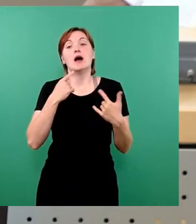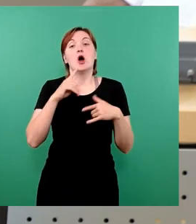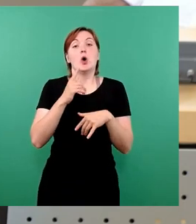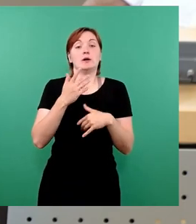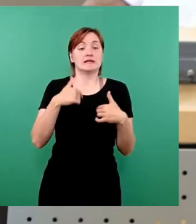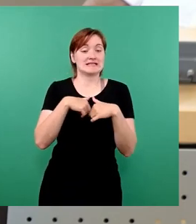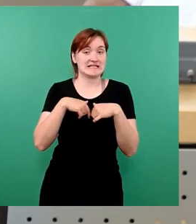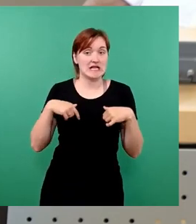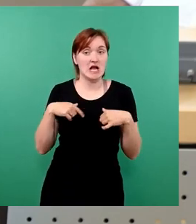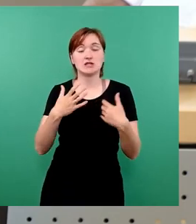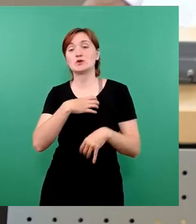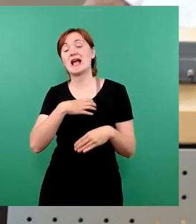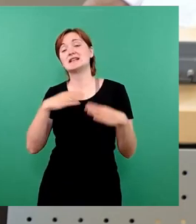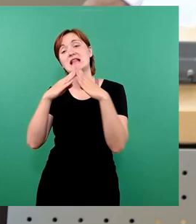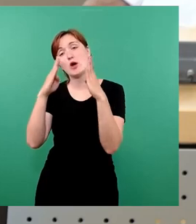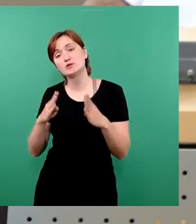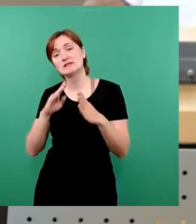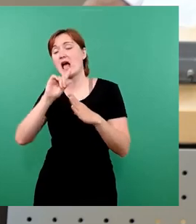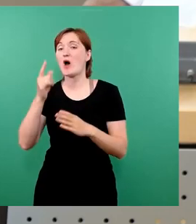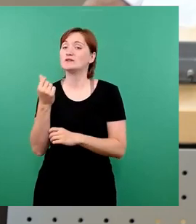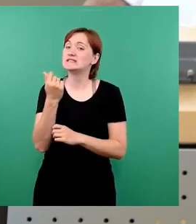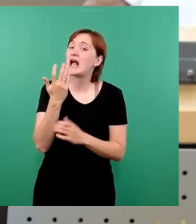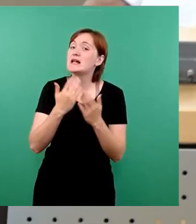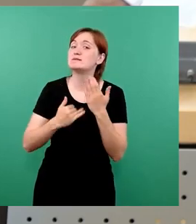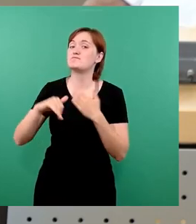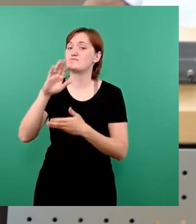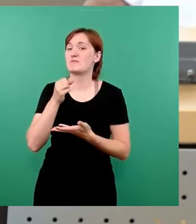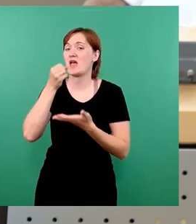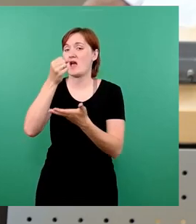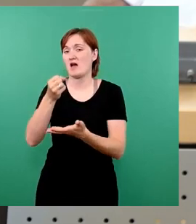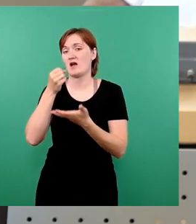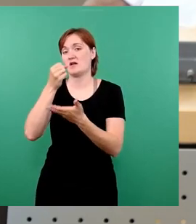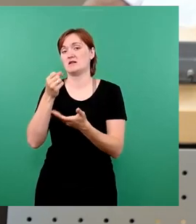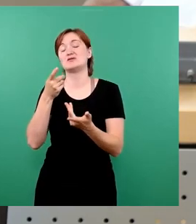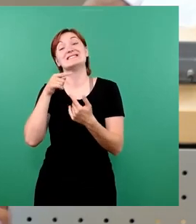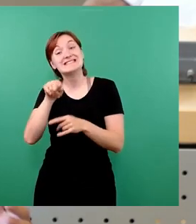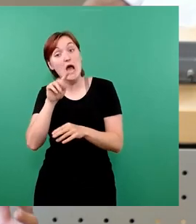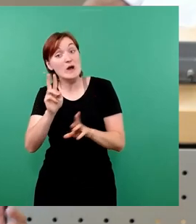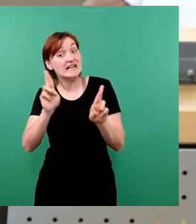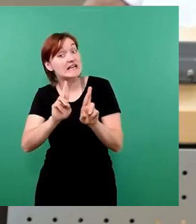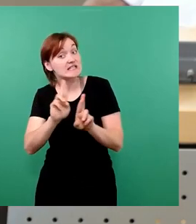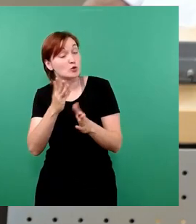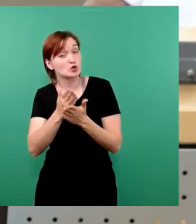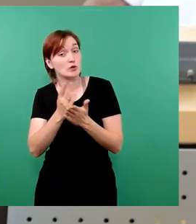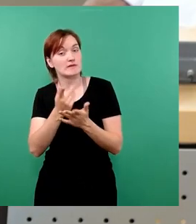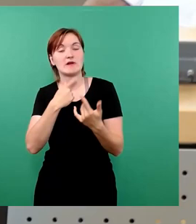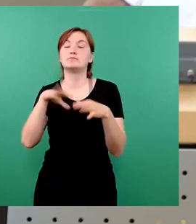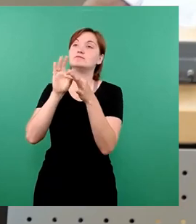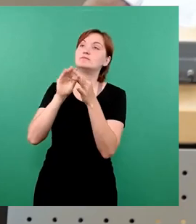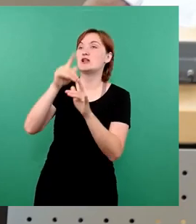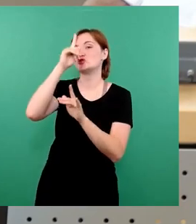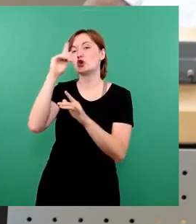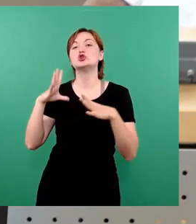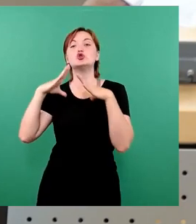die Krankenhäuser in beträchtlichen Volumina als Risiken. Da könnten wir jetzt auch in das deutsche Gesundheitssystem reingehen.